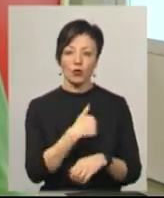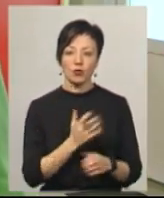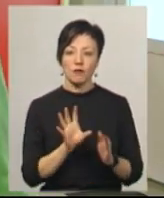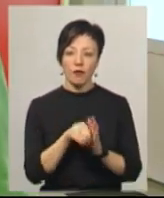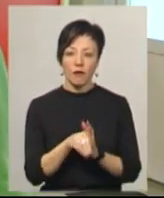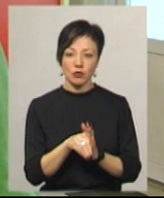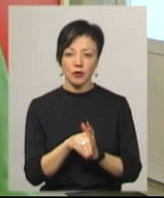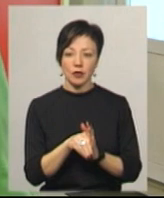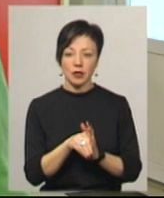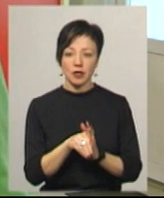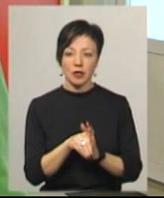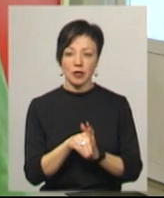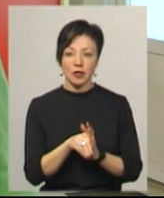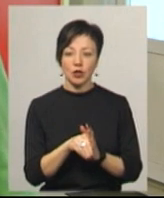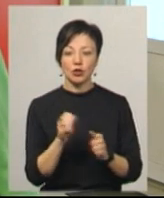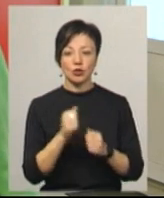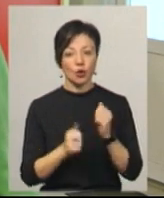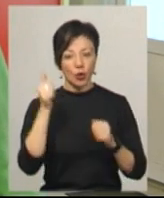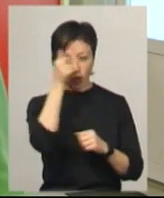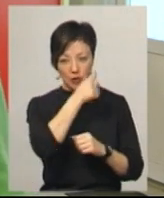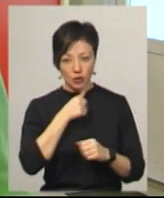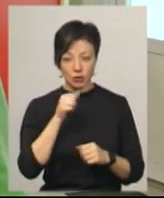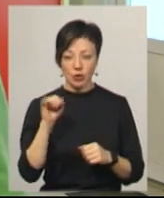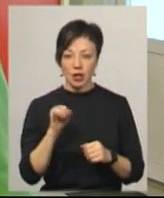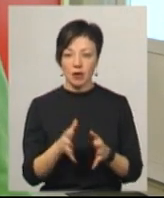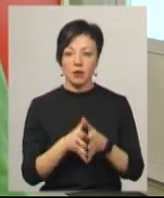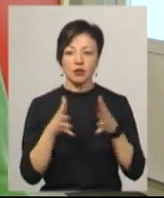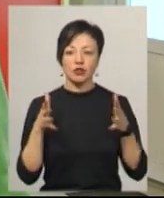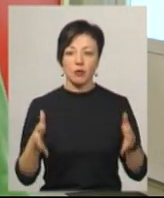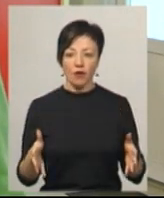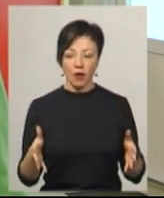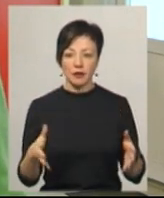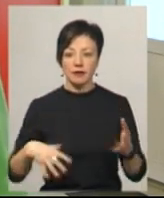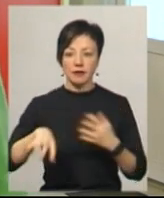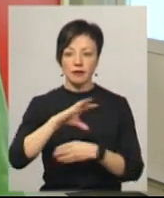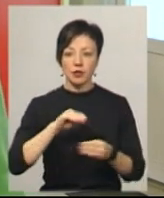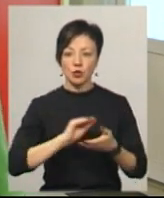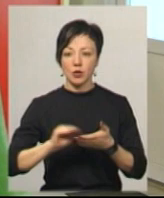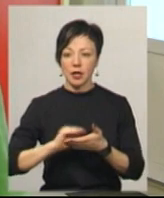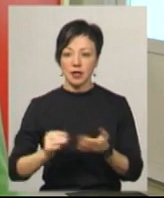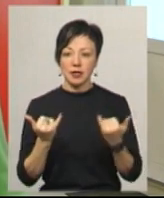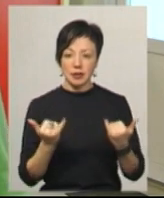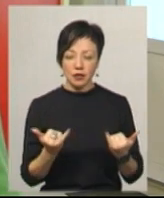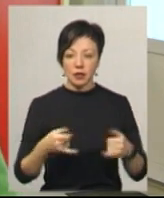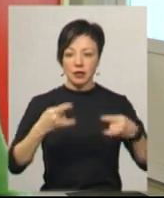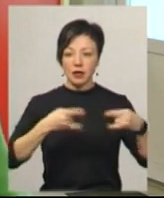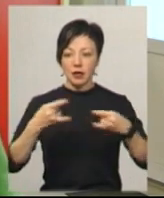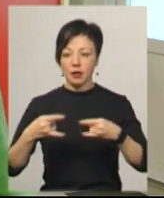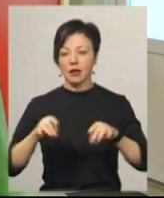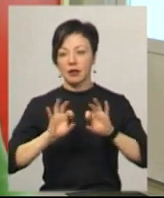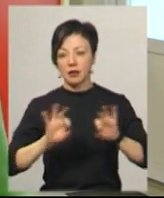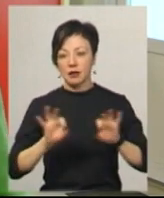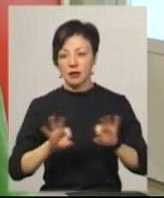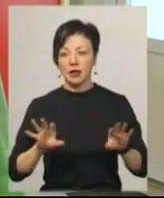впроваджувати щонайменше щорічно і масштабувати. Тобто всіх журналістів, діючих, телеканалу, ЗМІ,